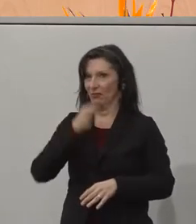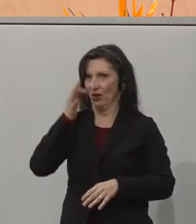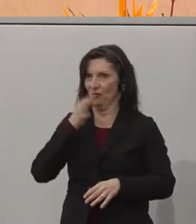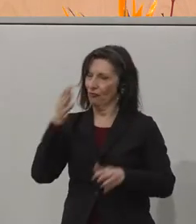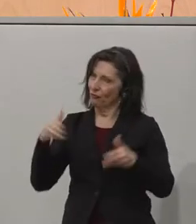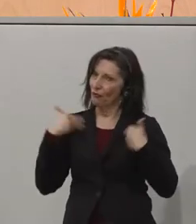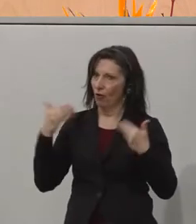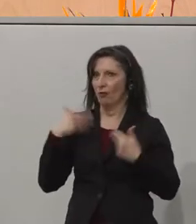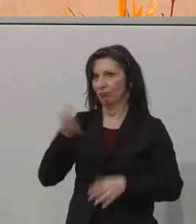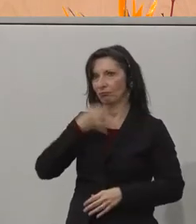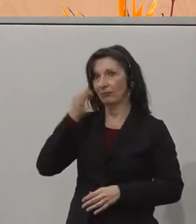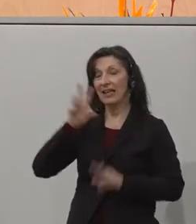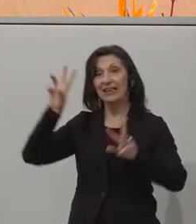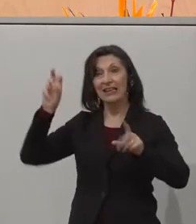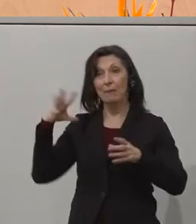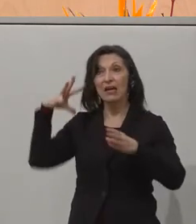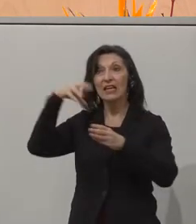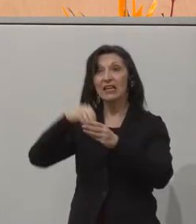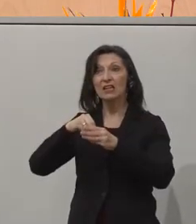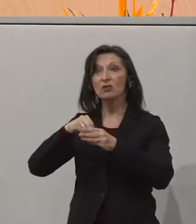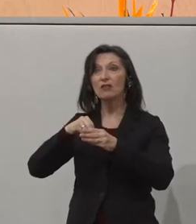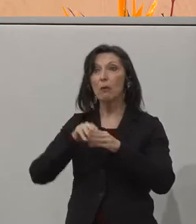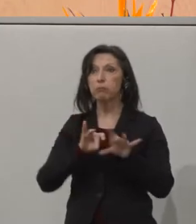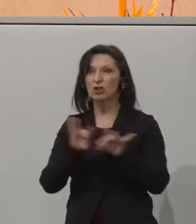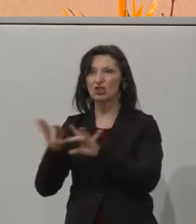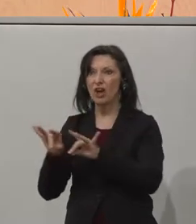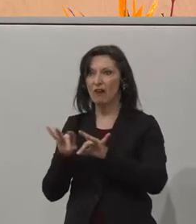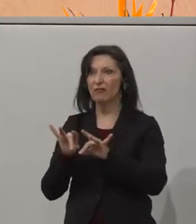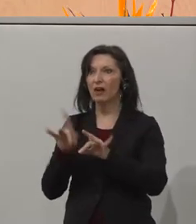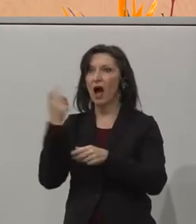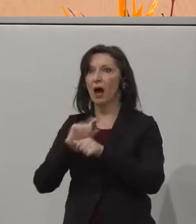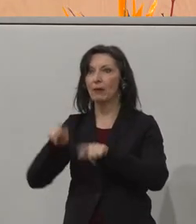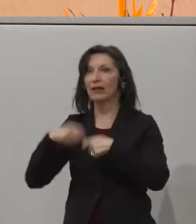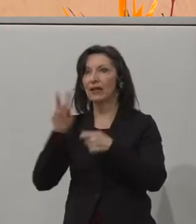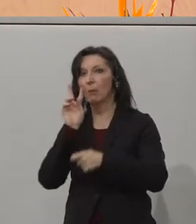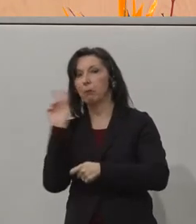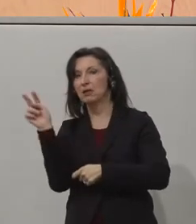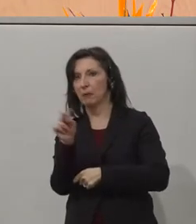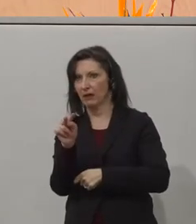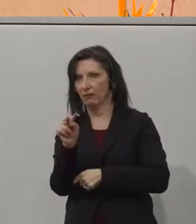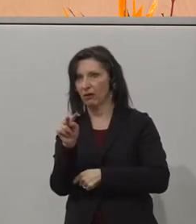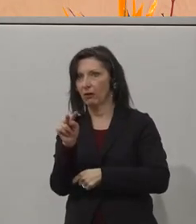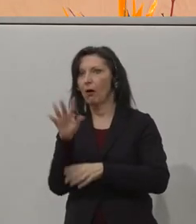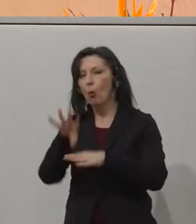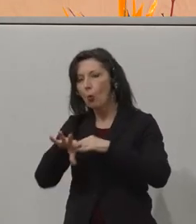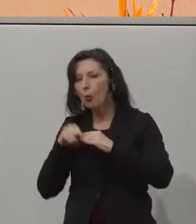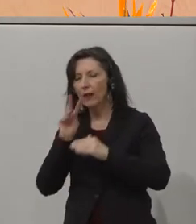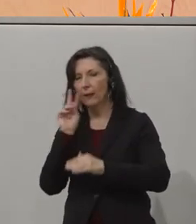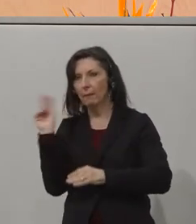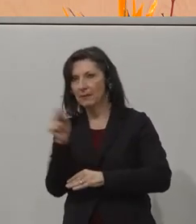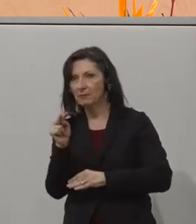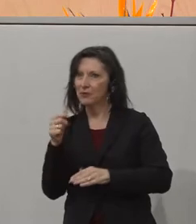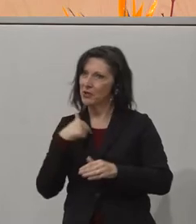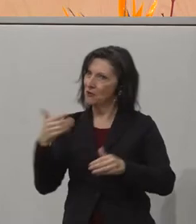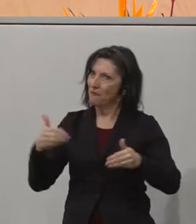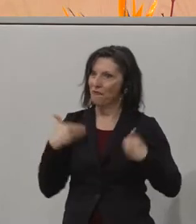Keynote zum Thema inklusive Beschäftigung aus Sicht des Arbeitgebers und des Unternehmens. Und ich freue mich, dass